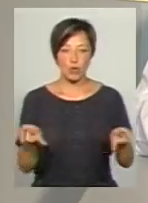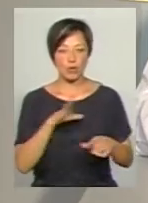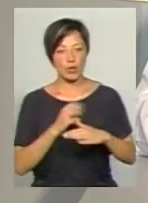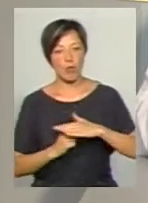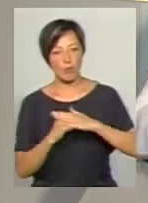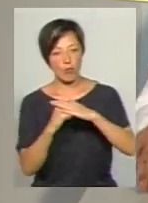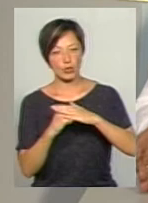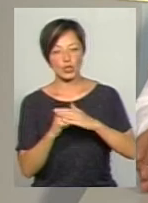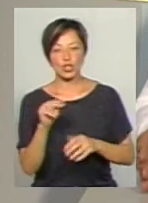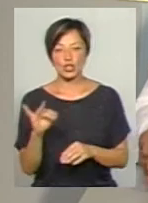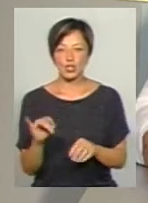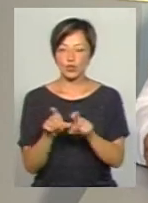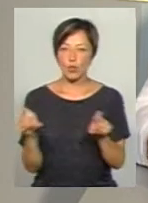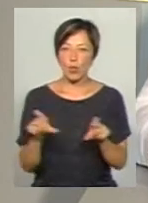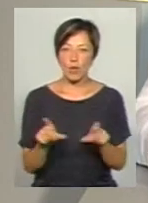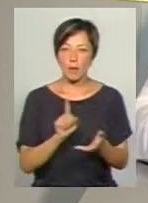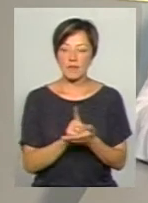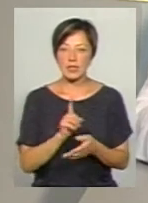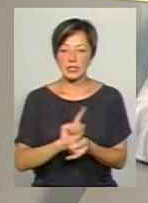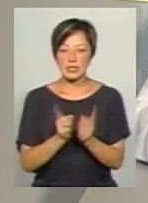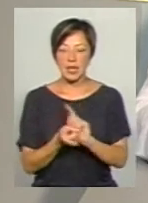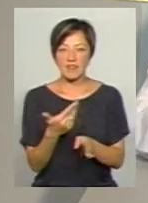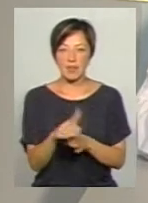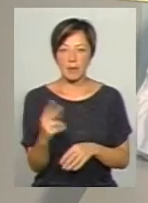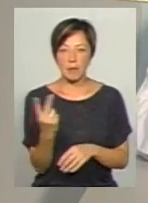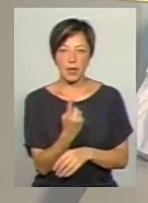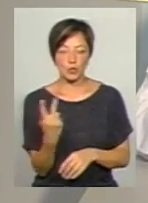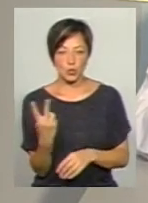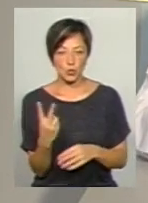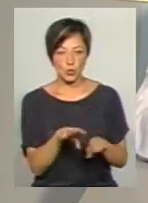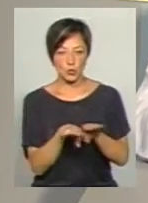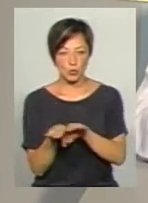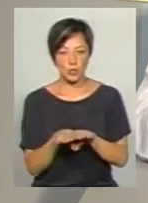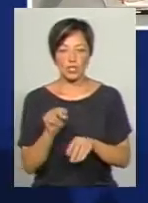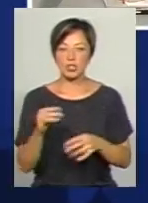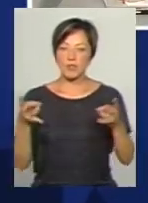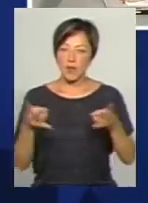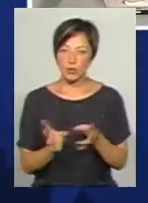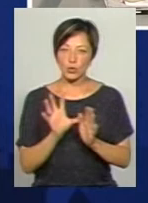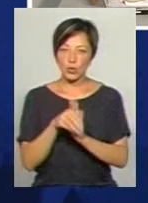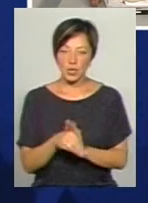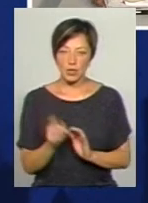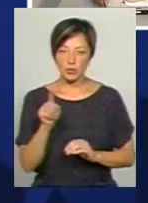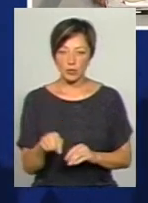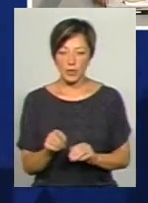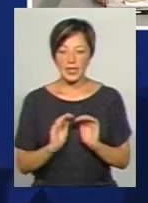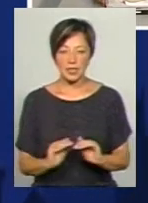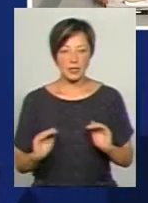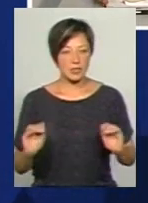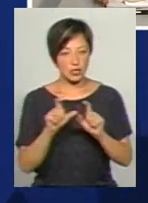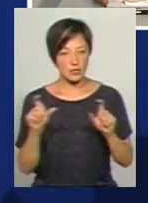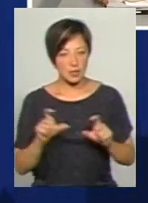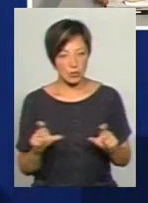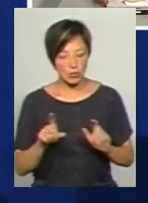опорною, чи ті школи повинні стати філіями першого, другого чи першого ступеня, чи варто доєднати туди дошкільні навчальні